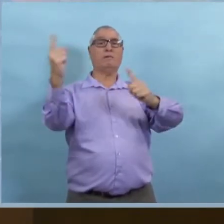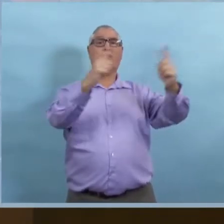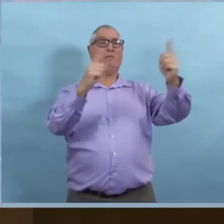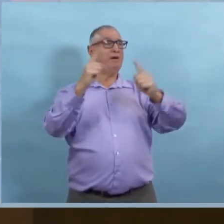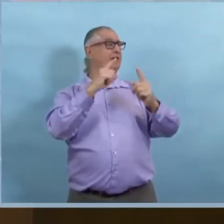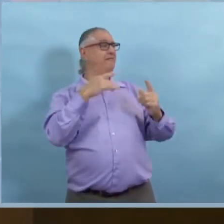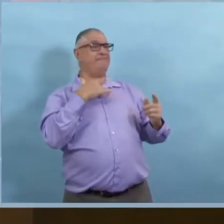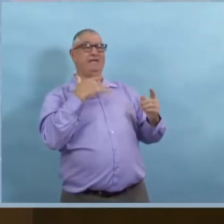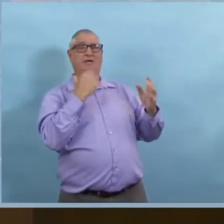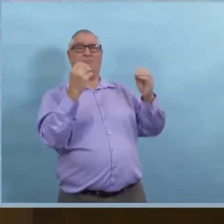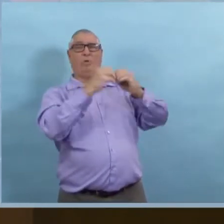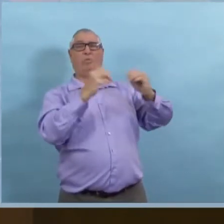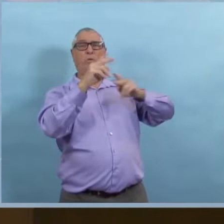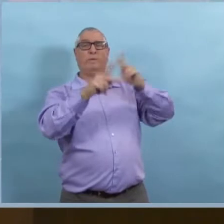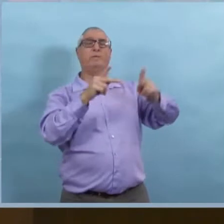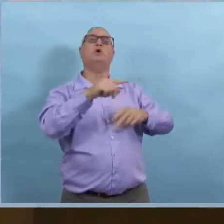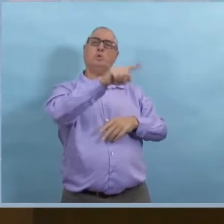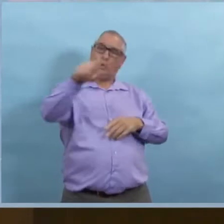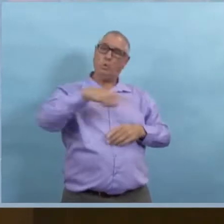quitter.